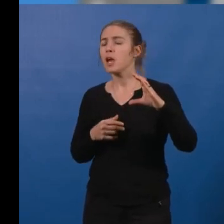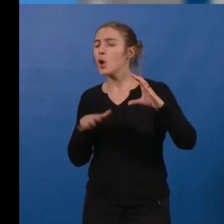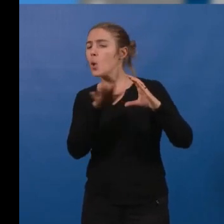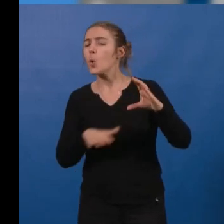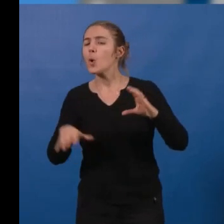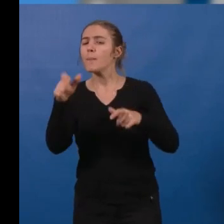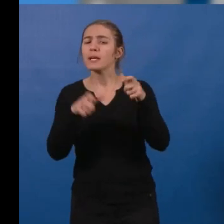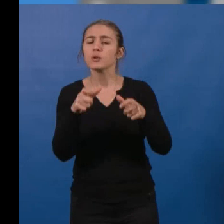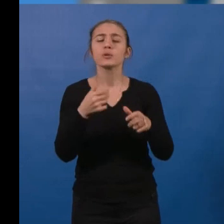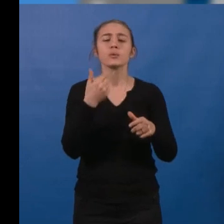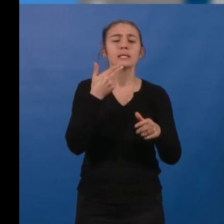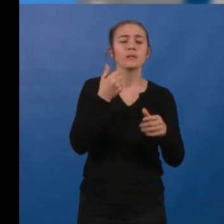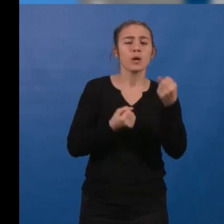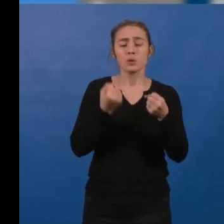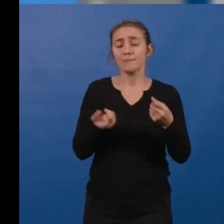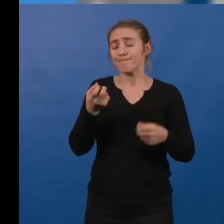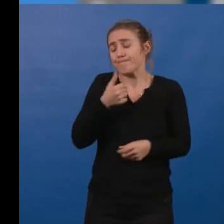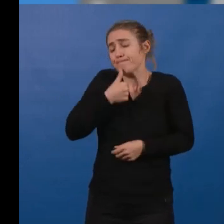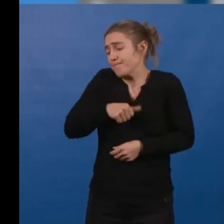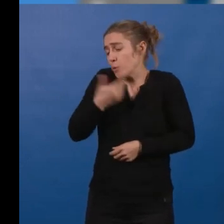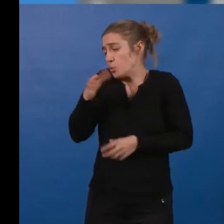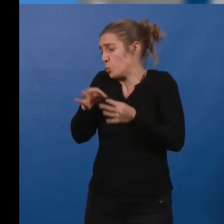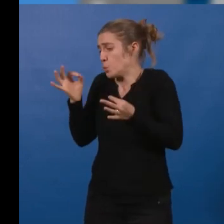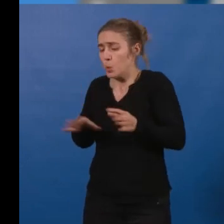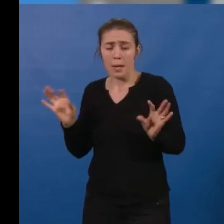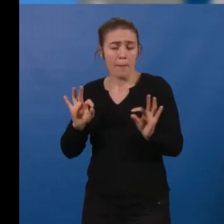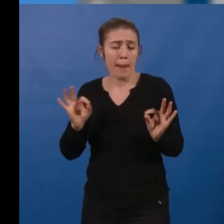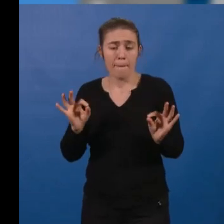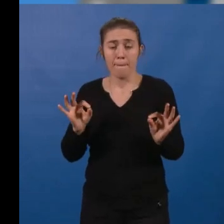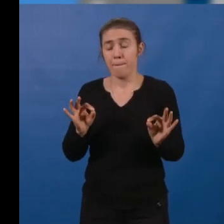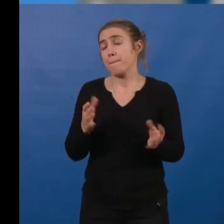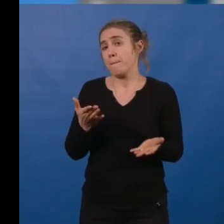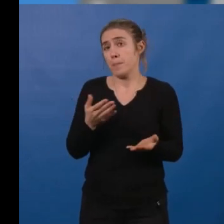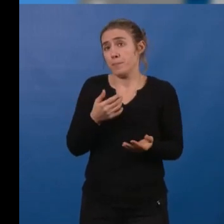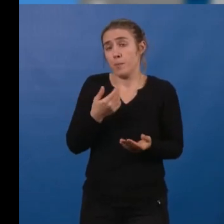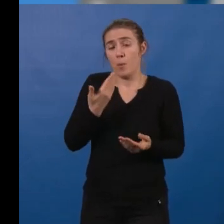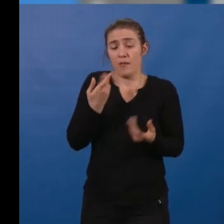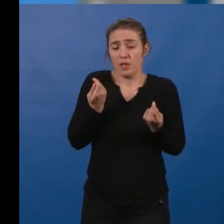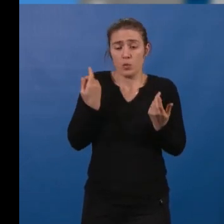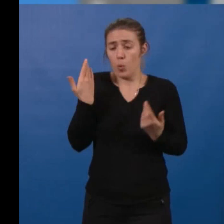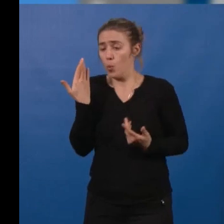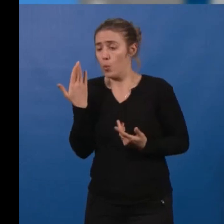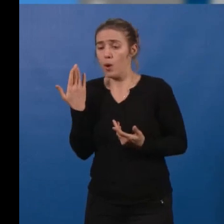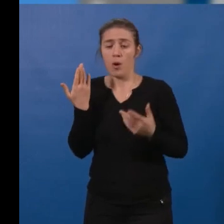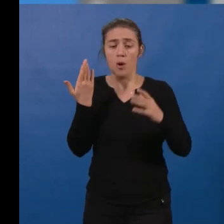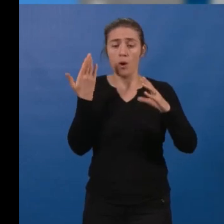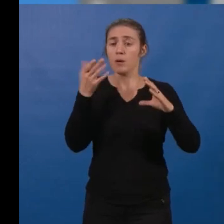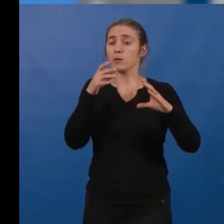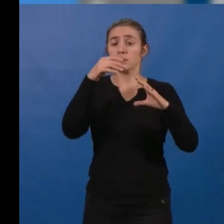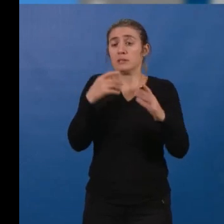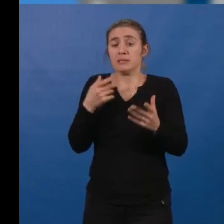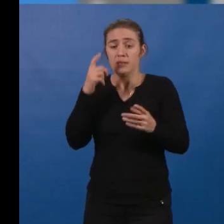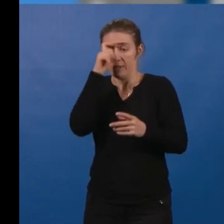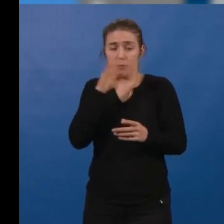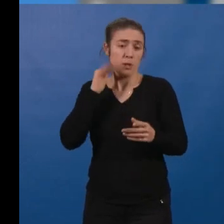voitures dans leurs déplacements, faute de solutions alternatives et parce qu'obligés, faute de moyens, d'habiter en deuxième voire